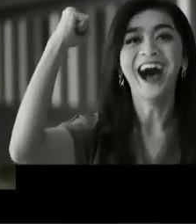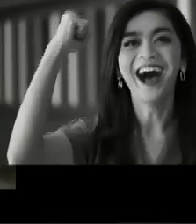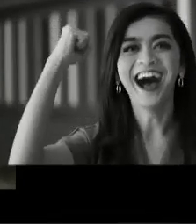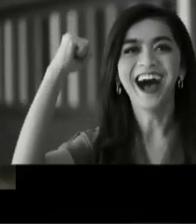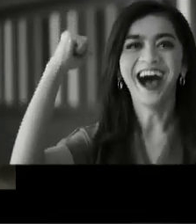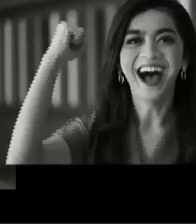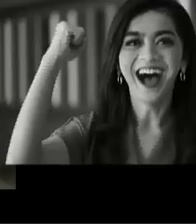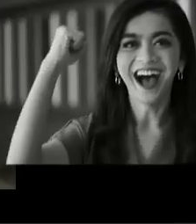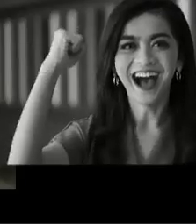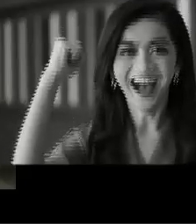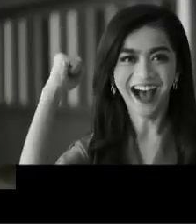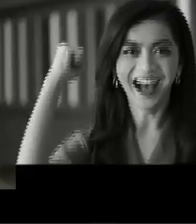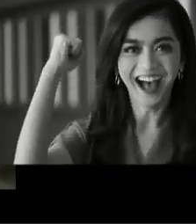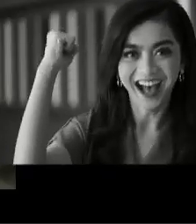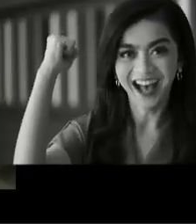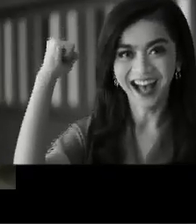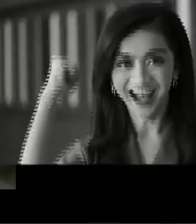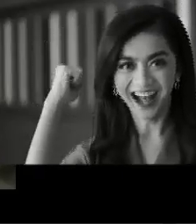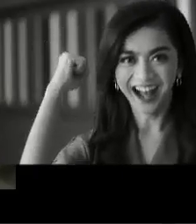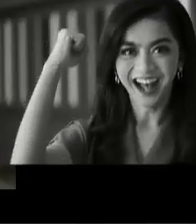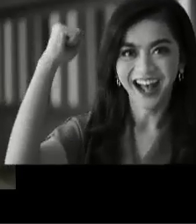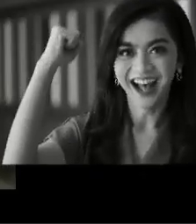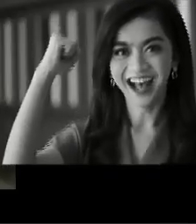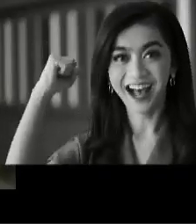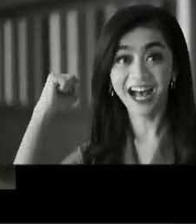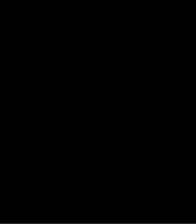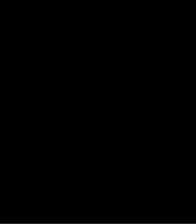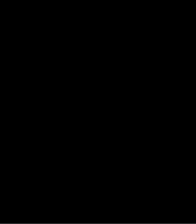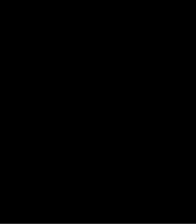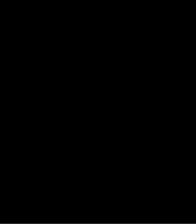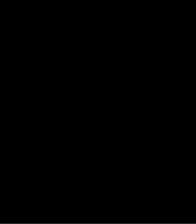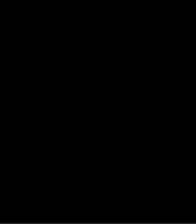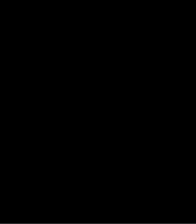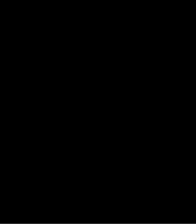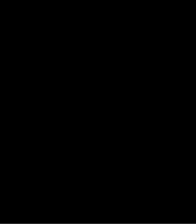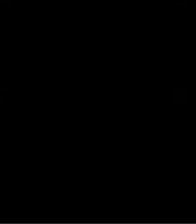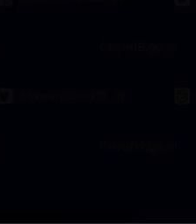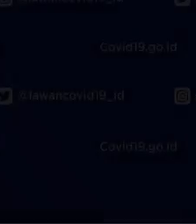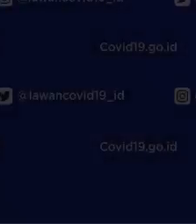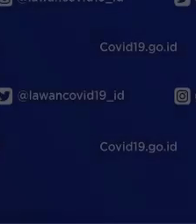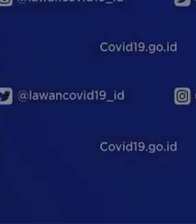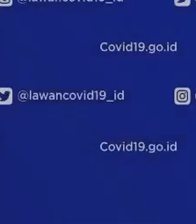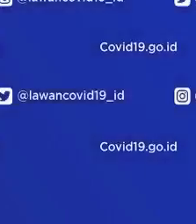Sampai jumpa di video